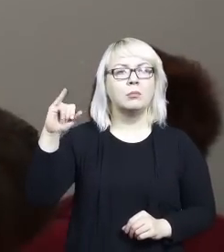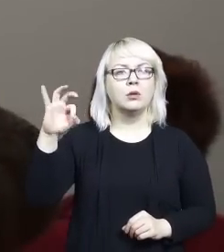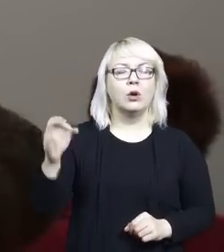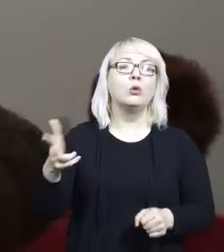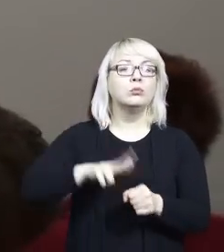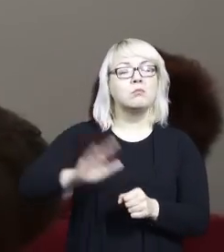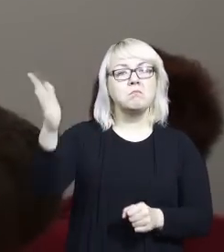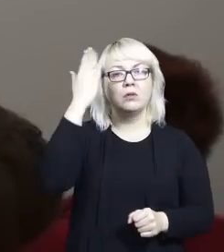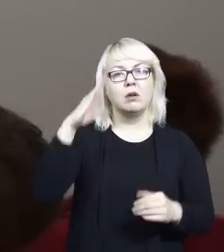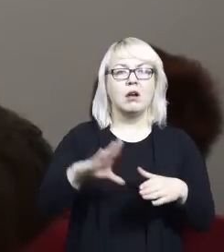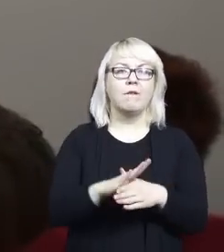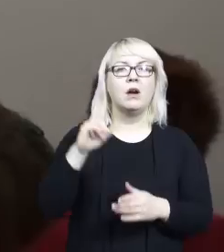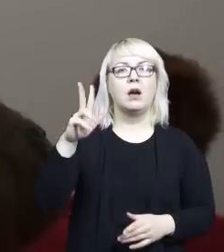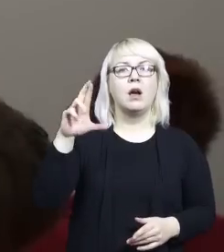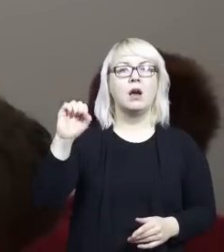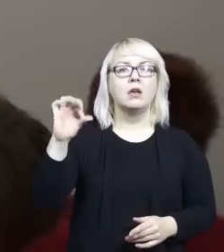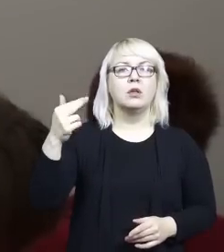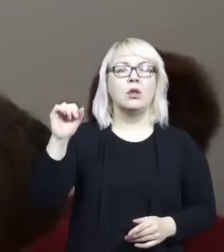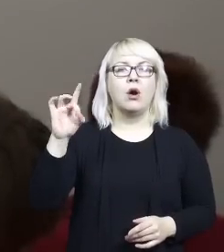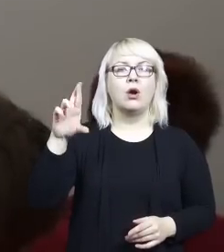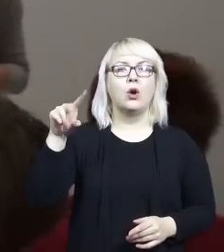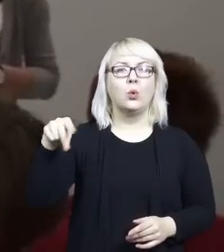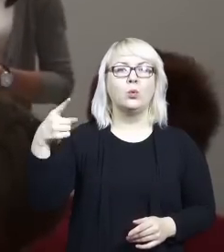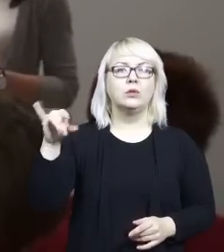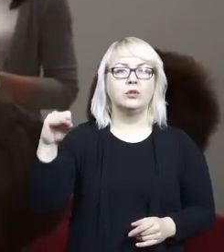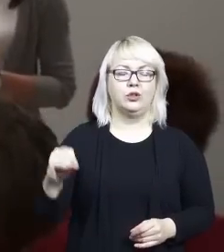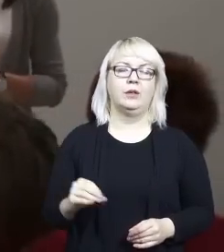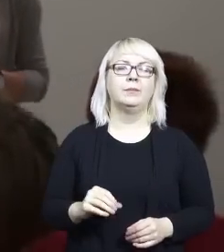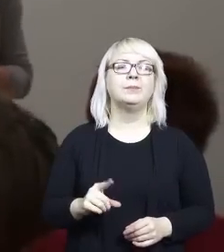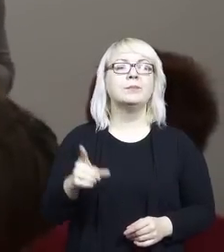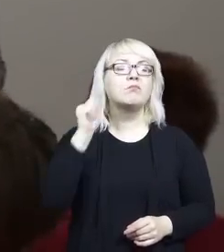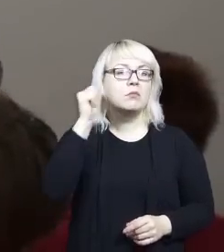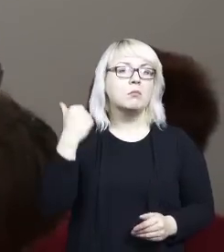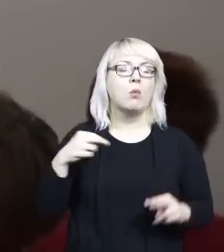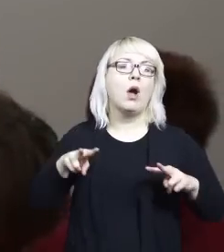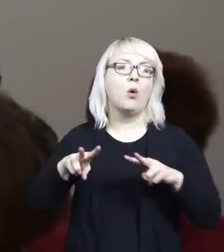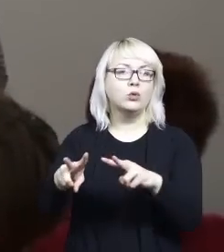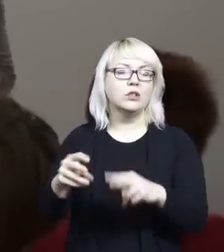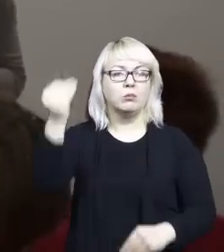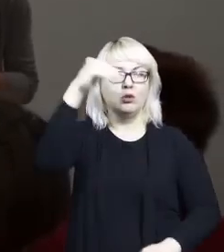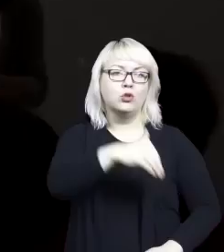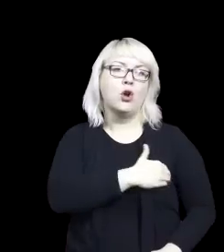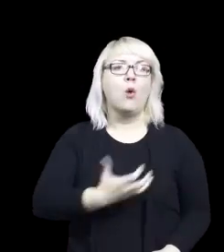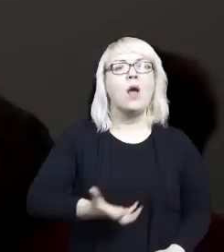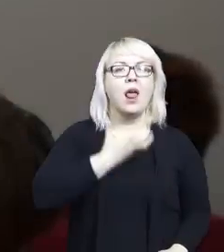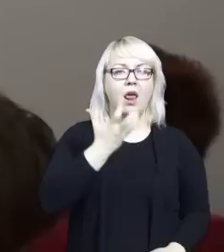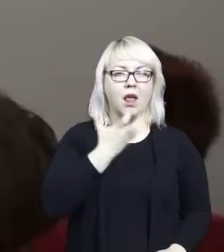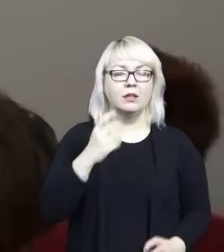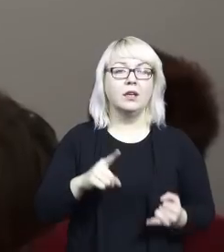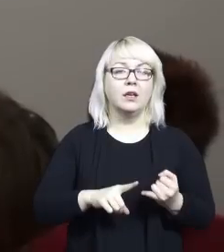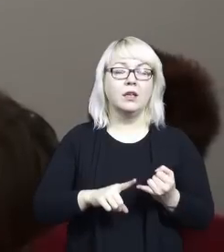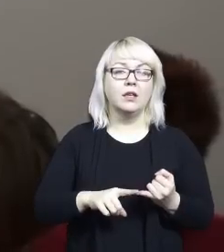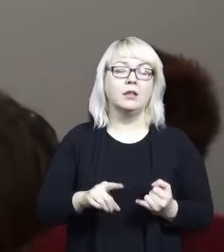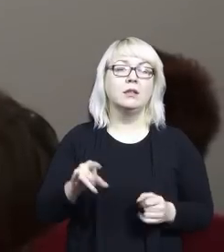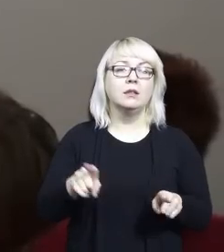Bohaterem tej historii jest Sofio. Sofio poznałam parę miesięcy temu, podczas tego programu ogranicza w Kresnowidzie. Sofio była